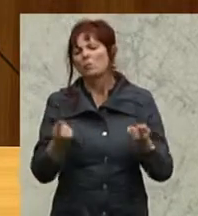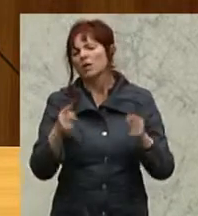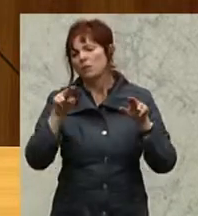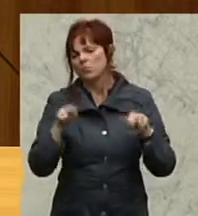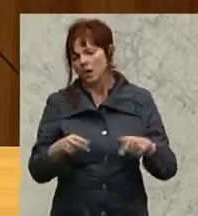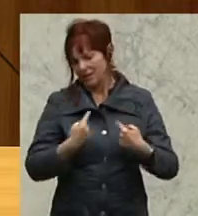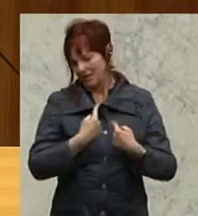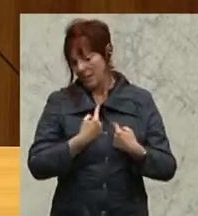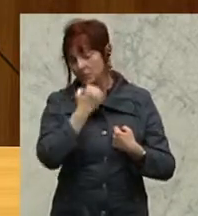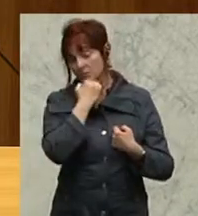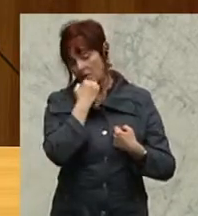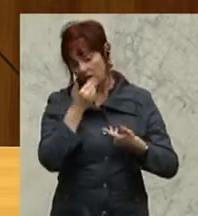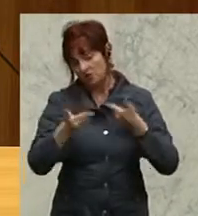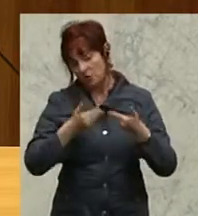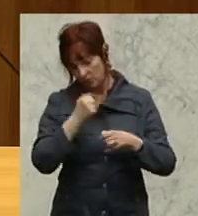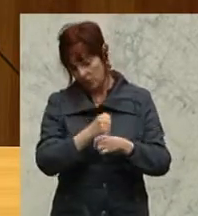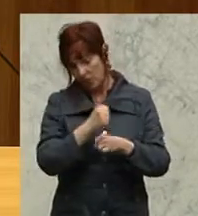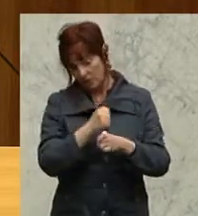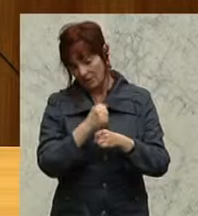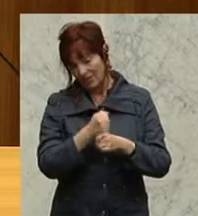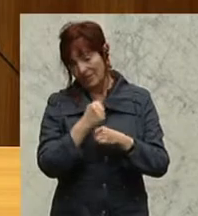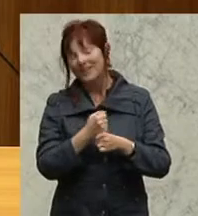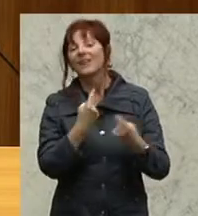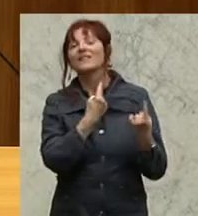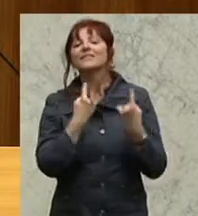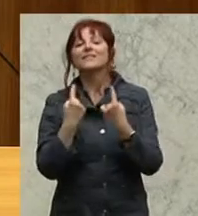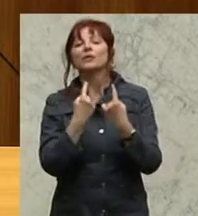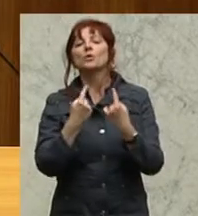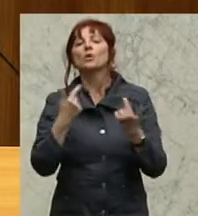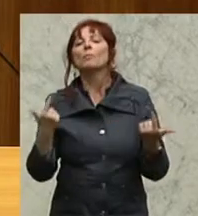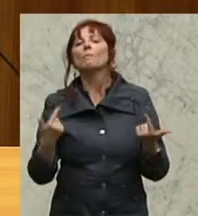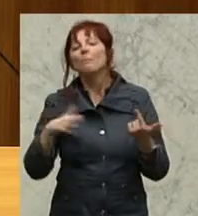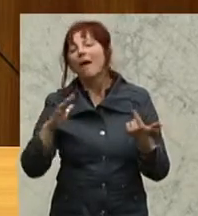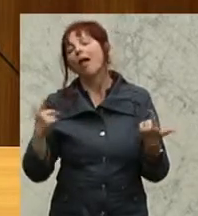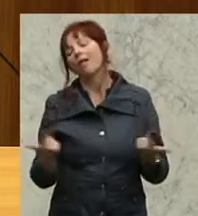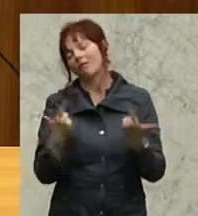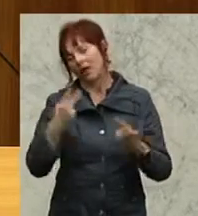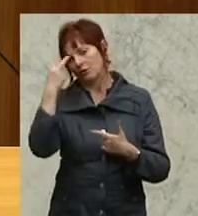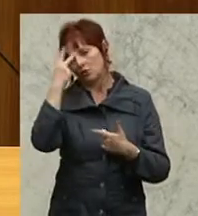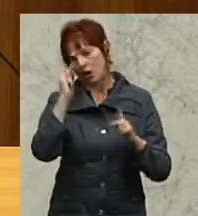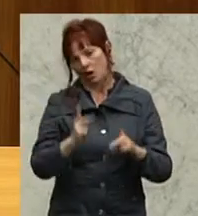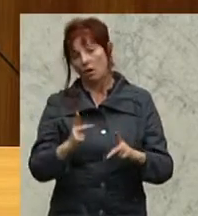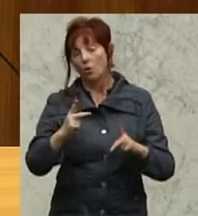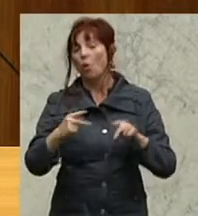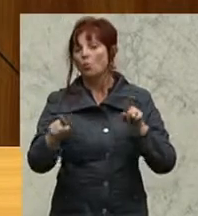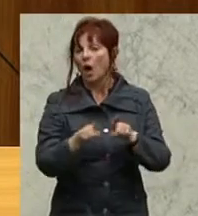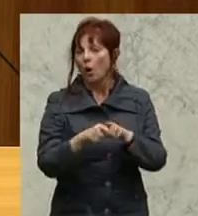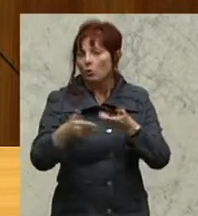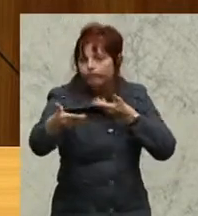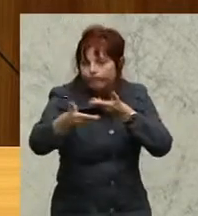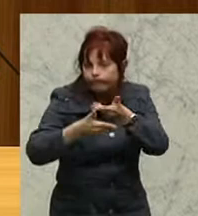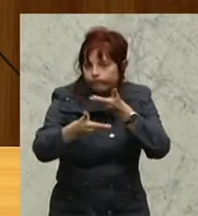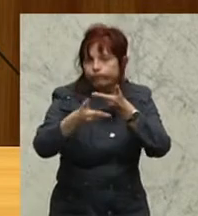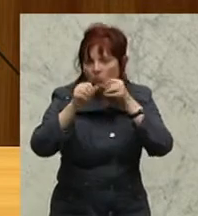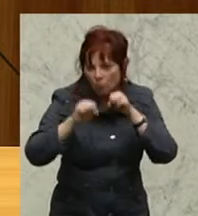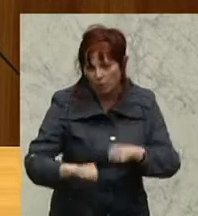dass man dann leichter die Situation auch versteht und mit den anderen eine Gesprächsbasis hat oder ihn auch leichter